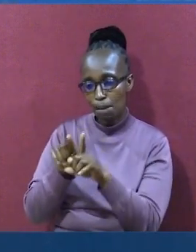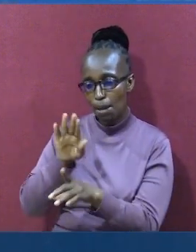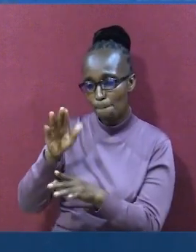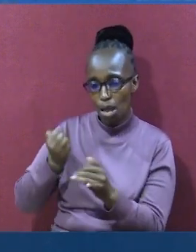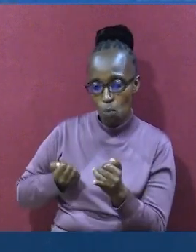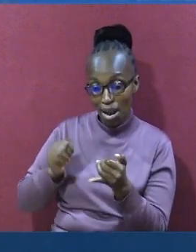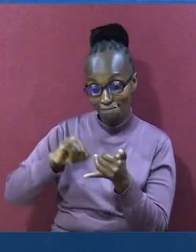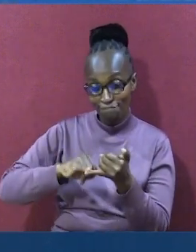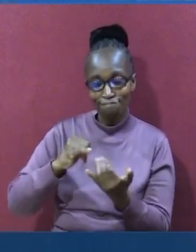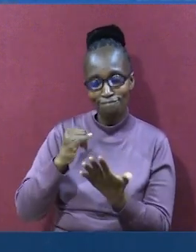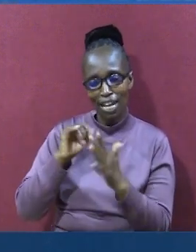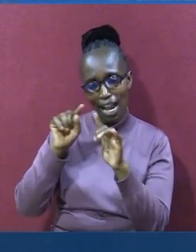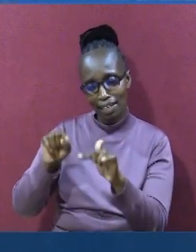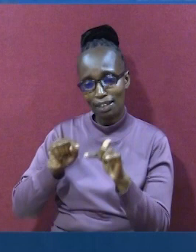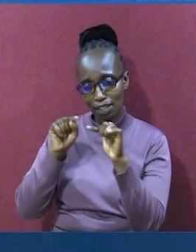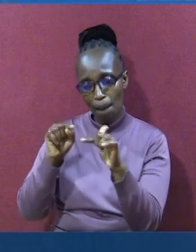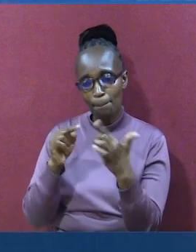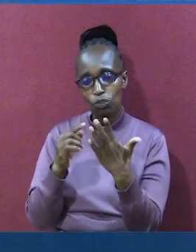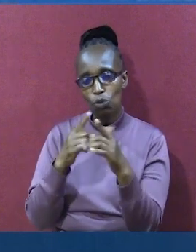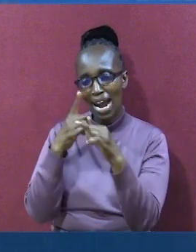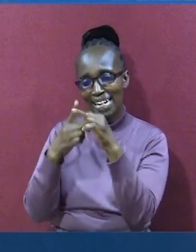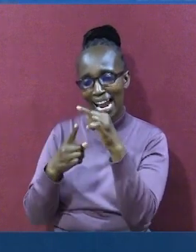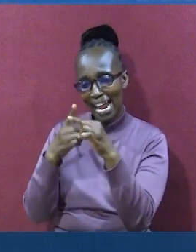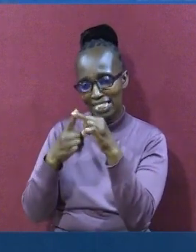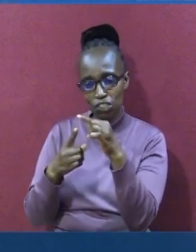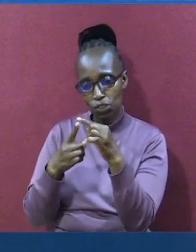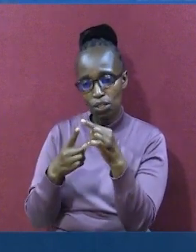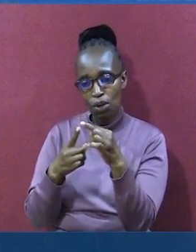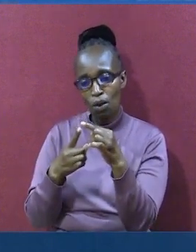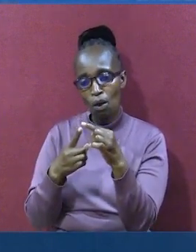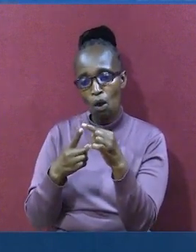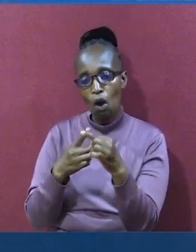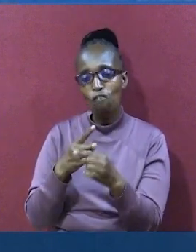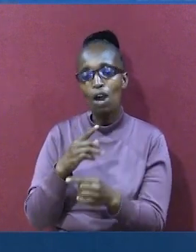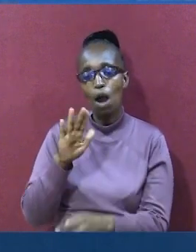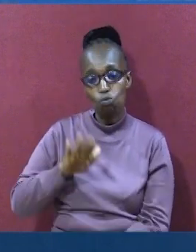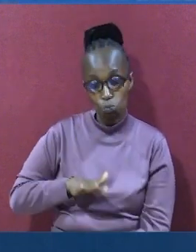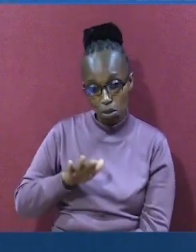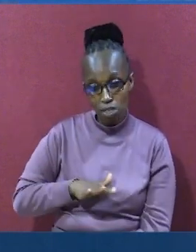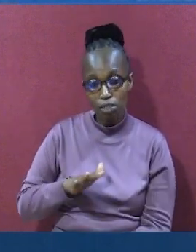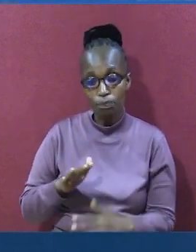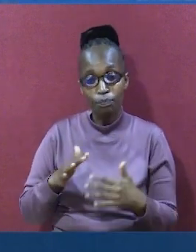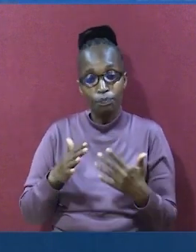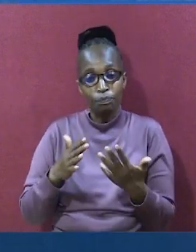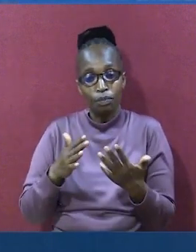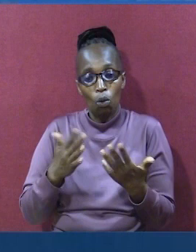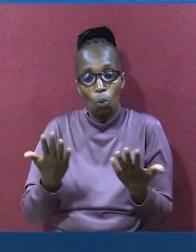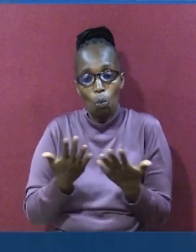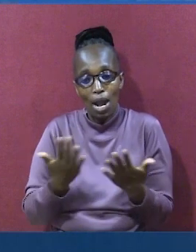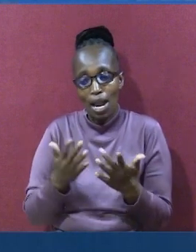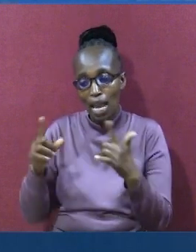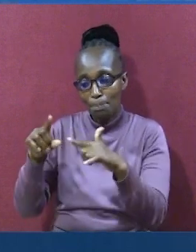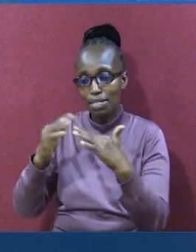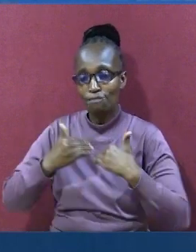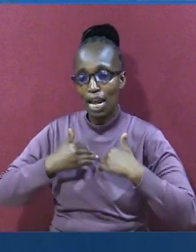wake Sara. Akawa amefikia katika tabia ya mwana mke. Ambayo angeweza kumpata